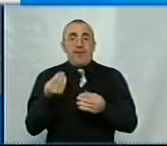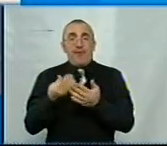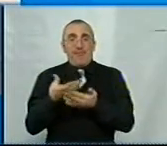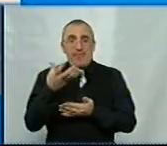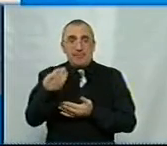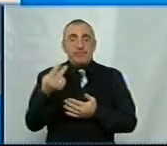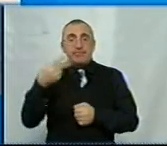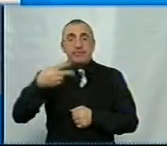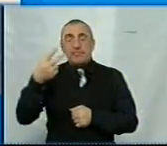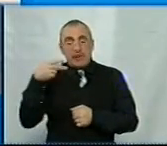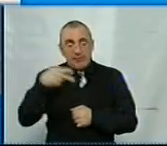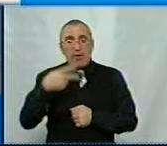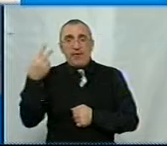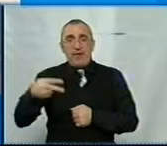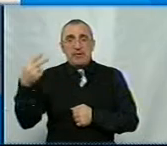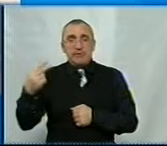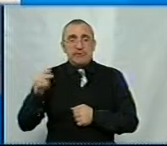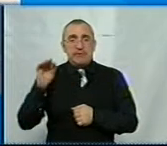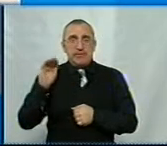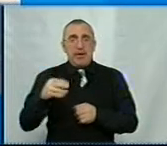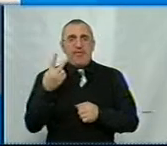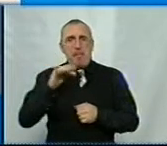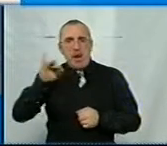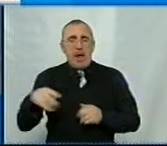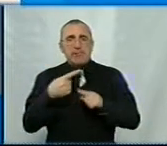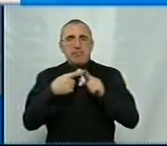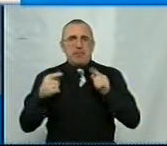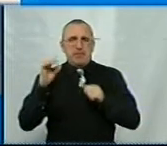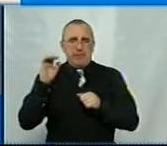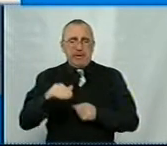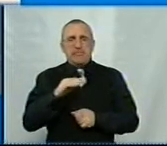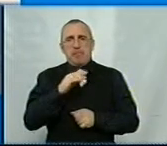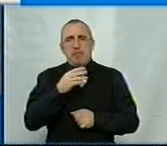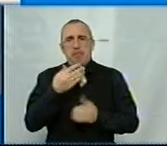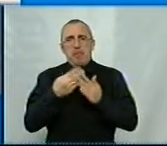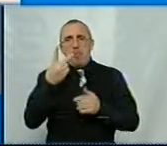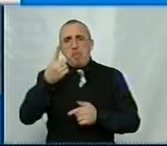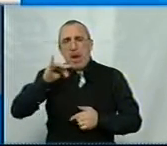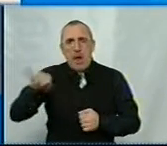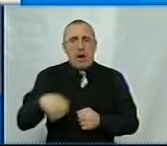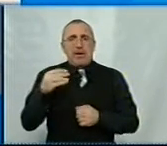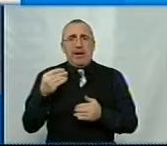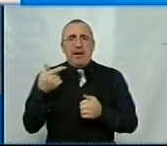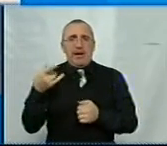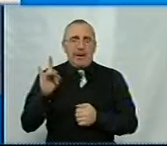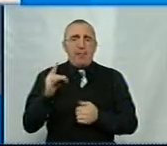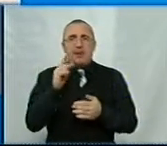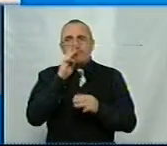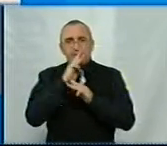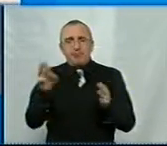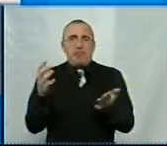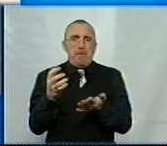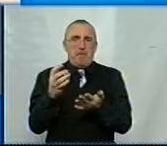2020 року – 2 мільярди 127,5 мільйонів гривень. Понад мільярд гривень – це зарплати працівників.